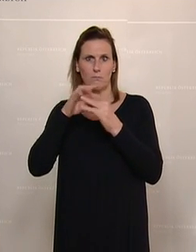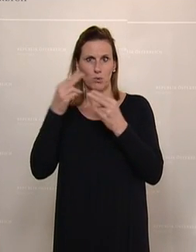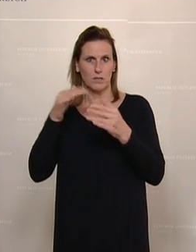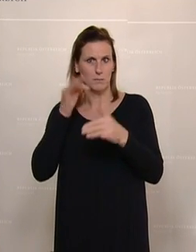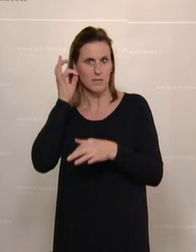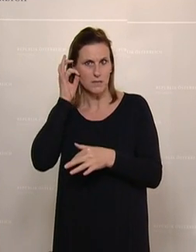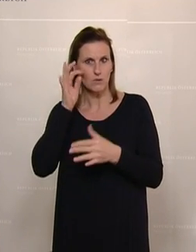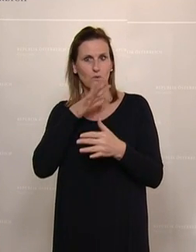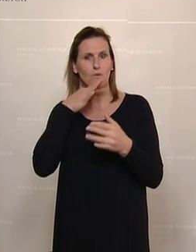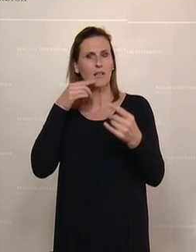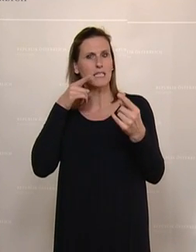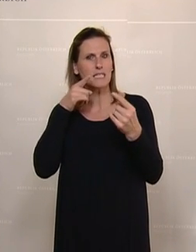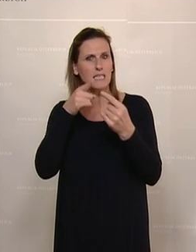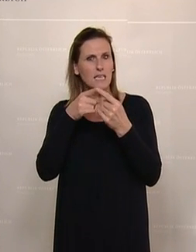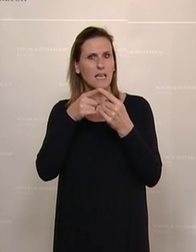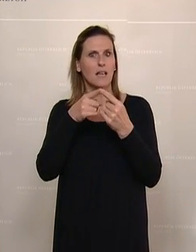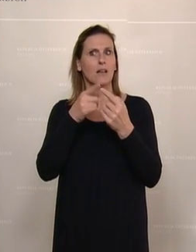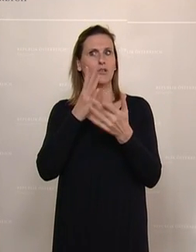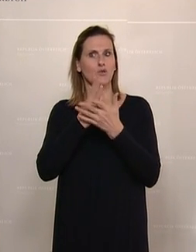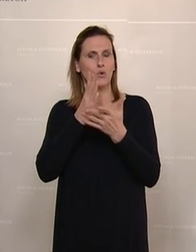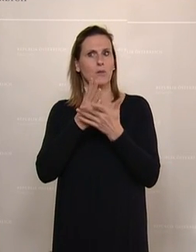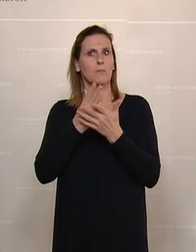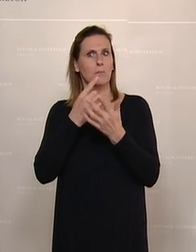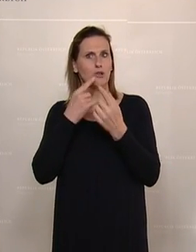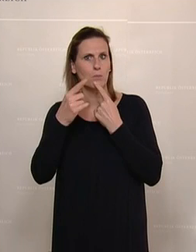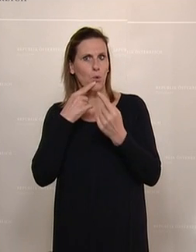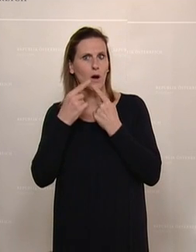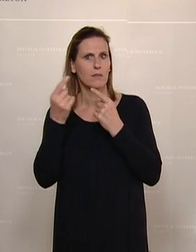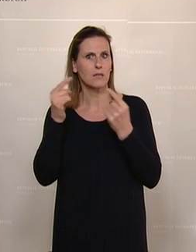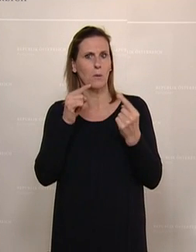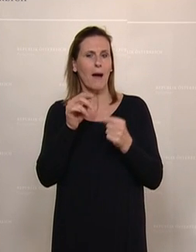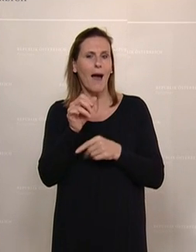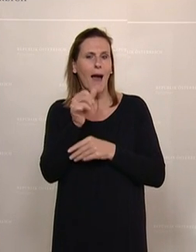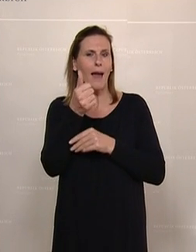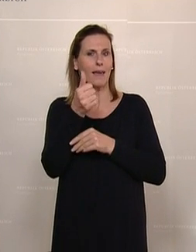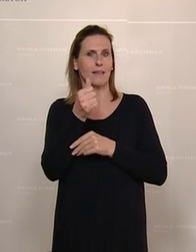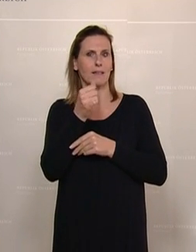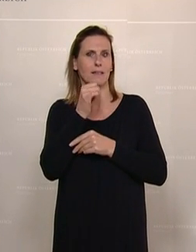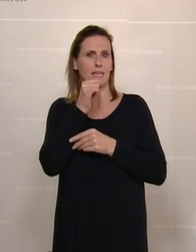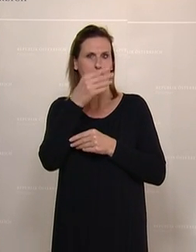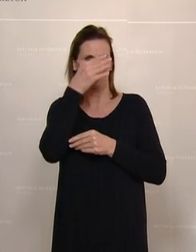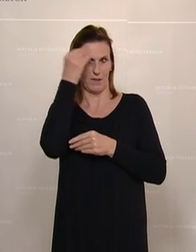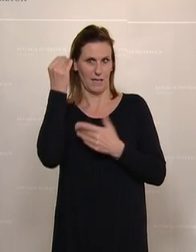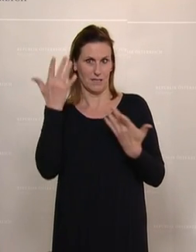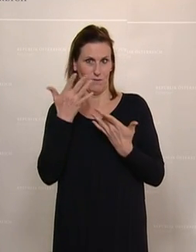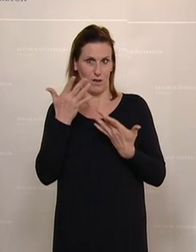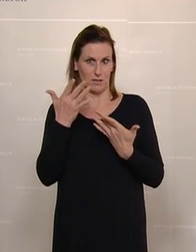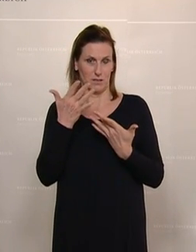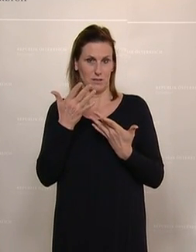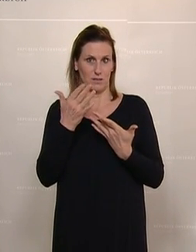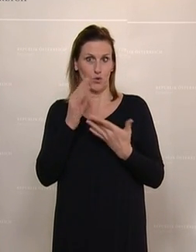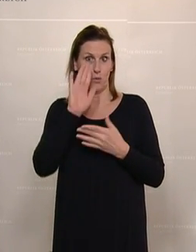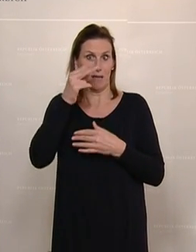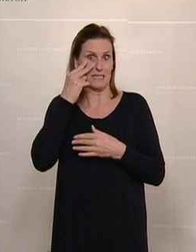viele Zielsetzungen wurden schon angesprochen, aber eines dürfen wir nicht außer Acht lassen,